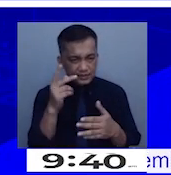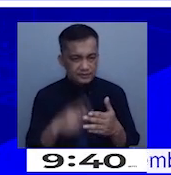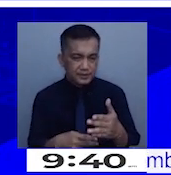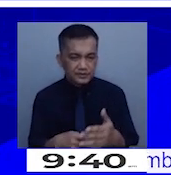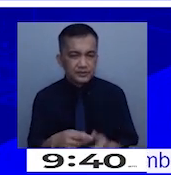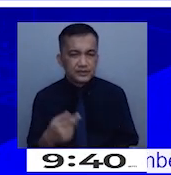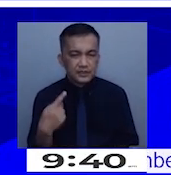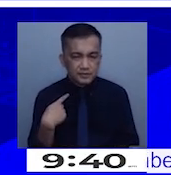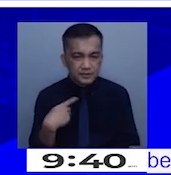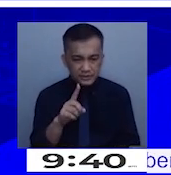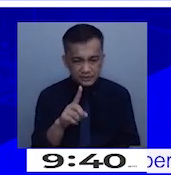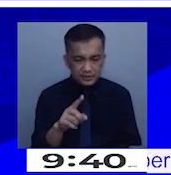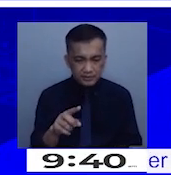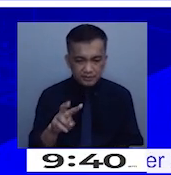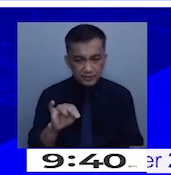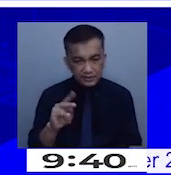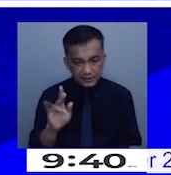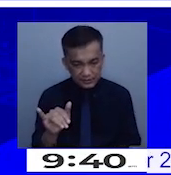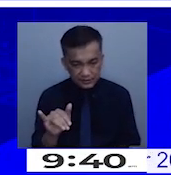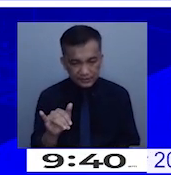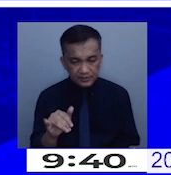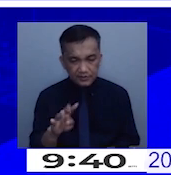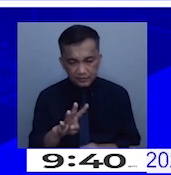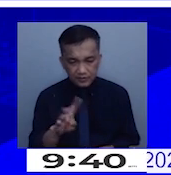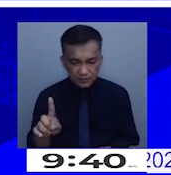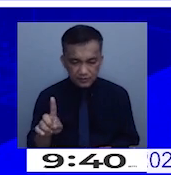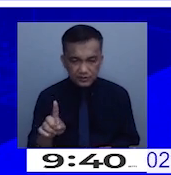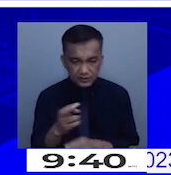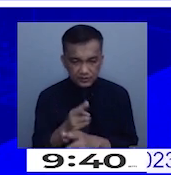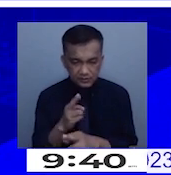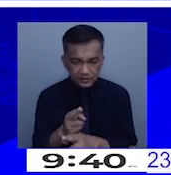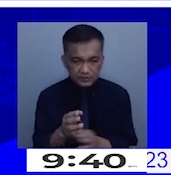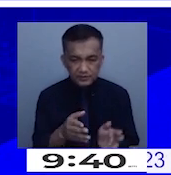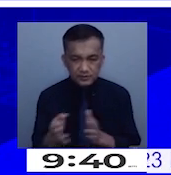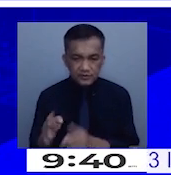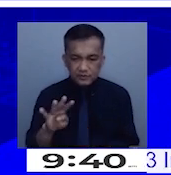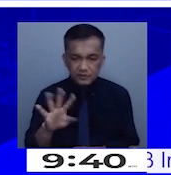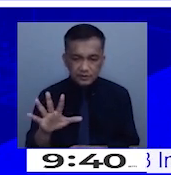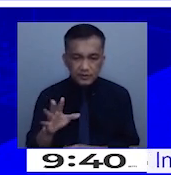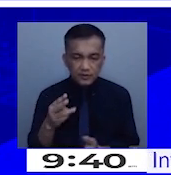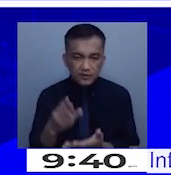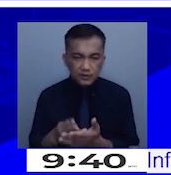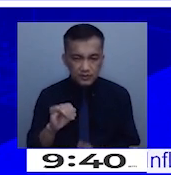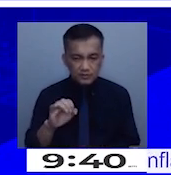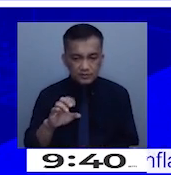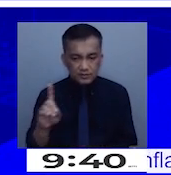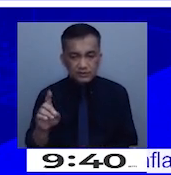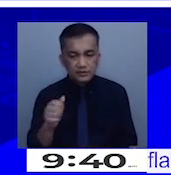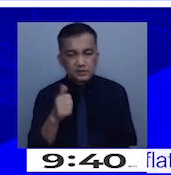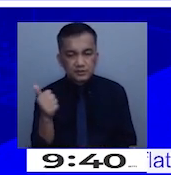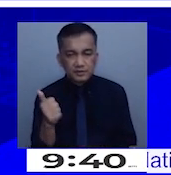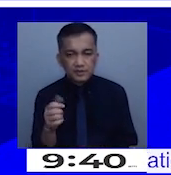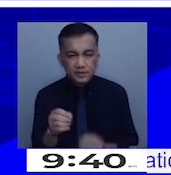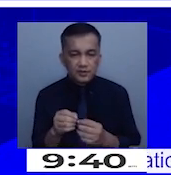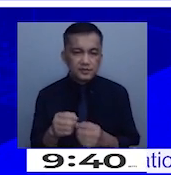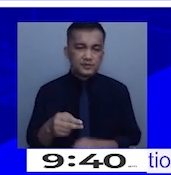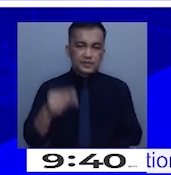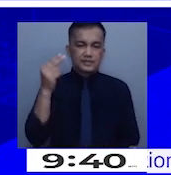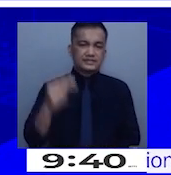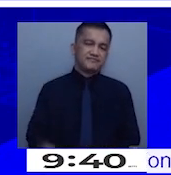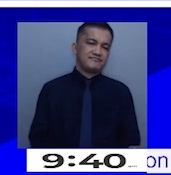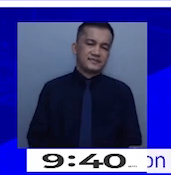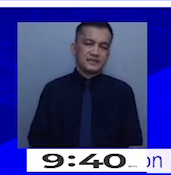silang isang variety na 41 for regular milled at 45 for well milled. pero yung iba, mas mataas na. Kaya